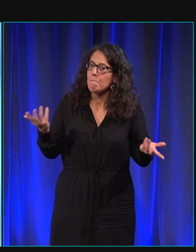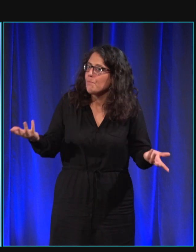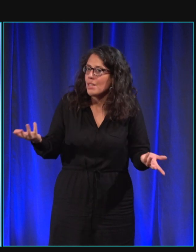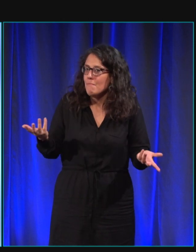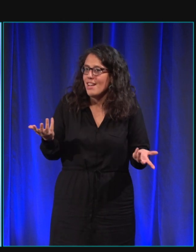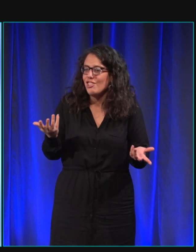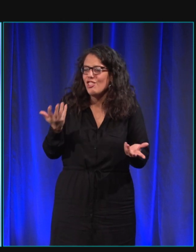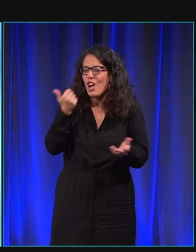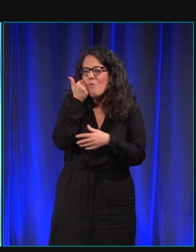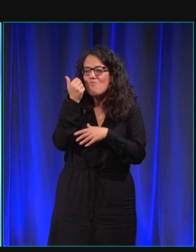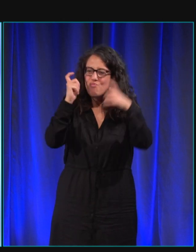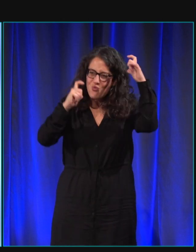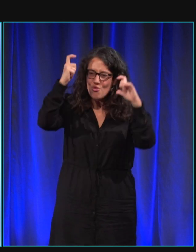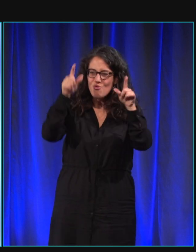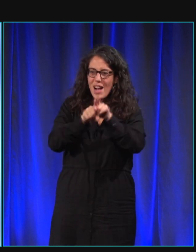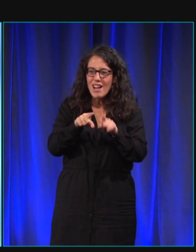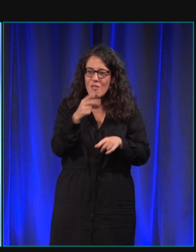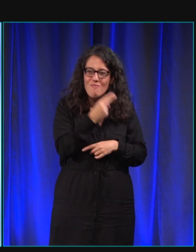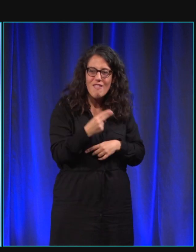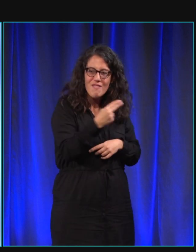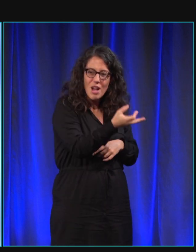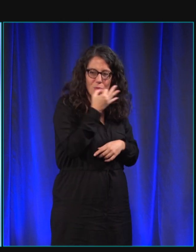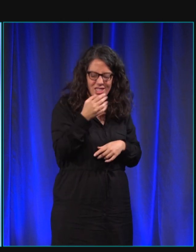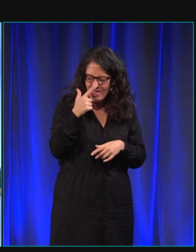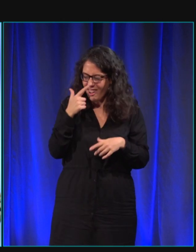des grosses peluches comme dit ma fille c'est une grosse peluche poilée